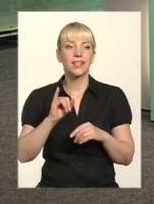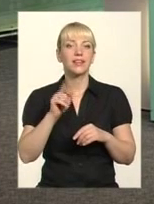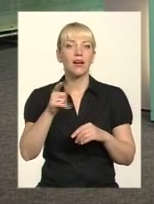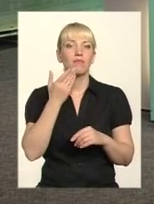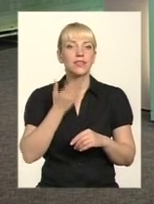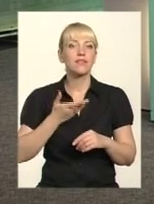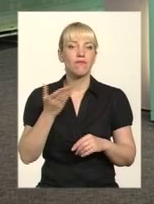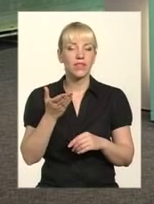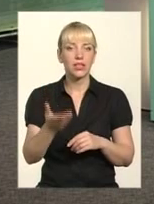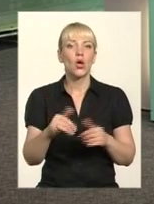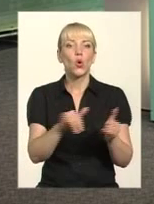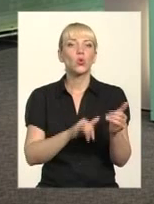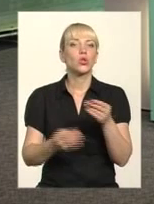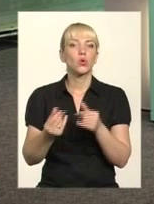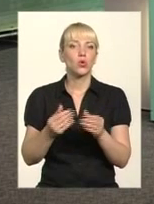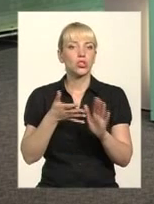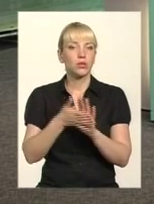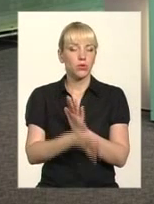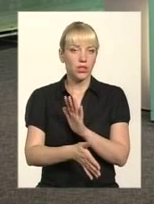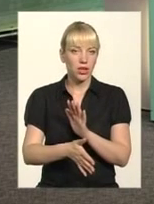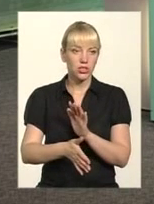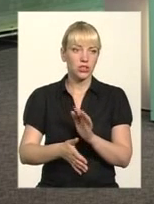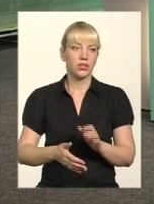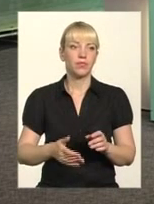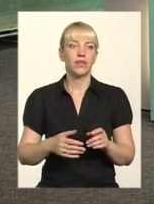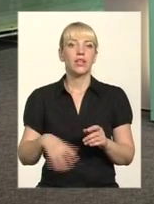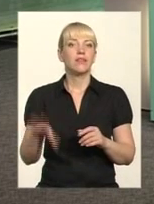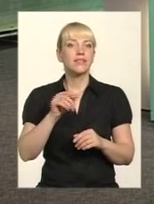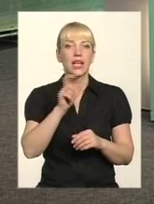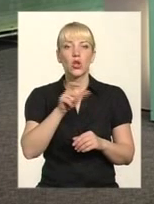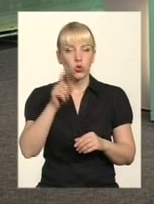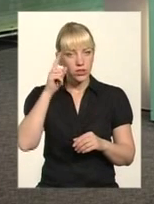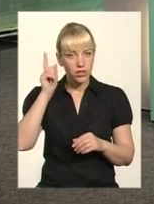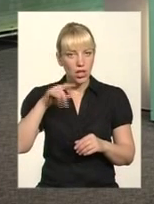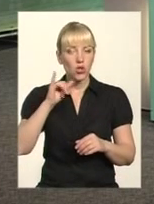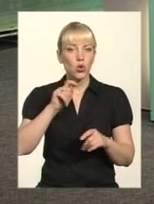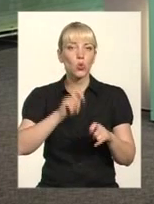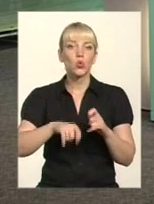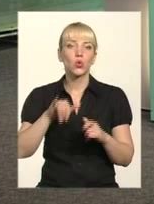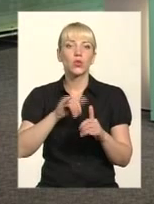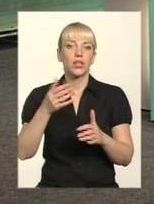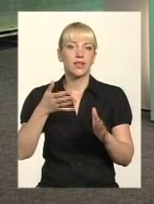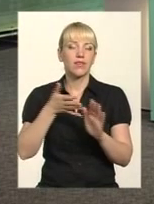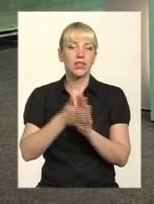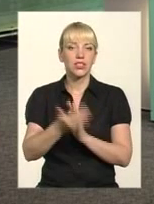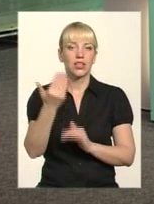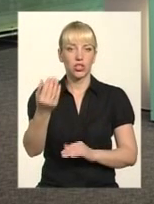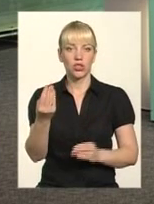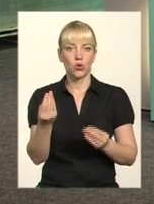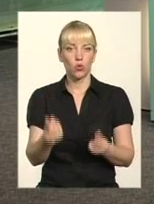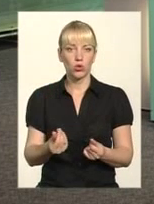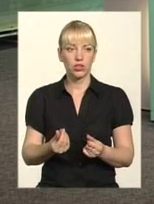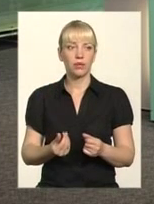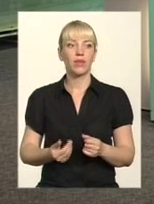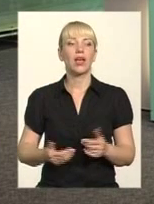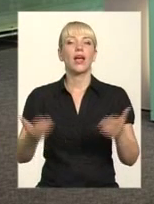ми бачимо, куди ці кошти йдуть. І вони самі все це контролюють. Віктор Леонідович, які кроки на зустріч бажаючим